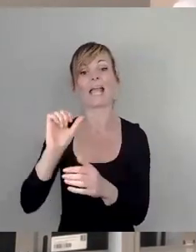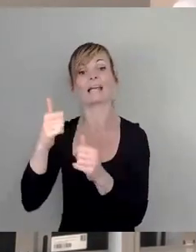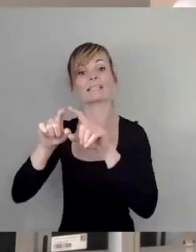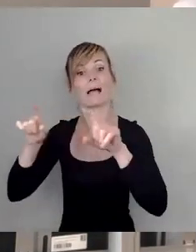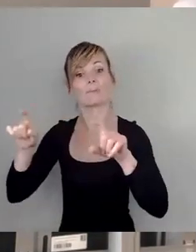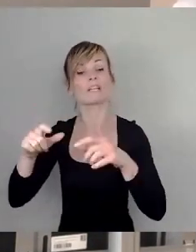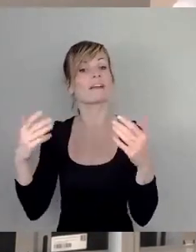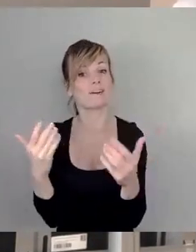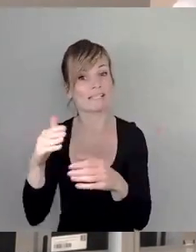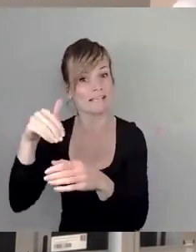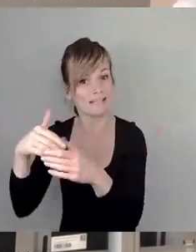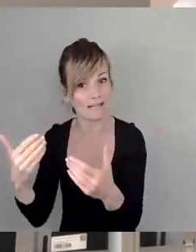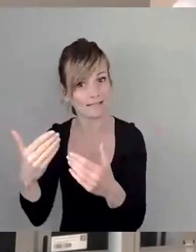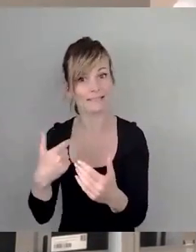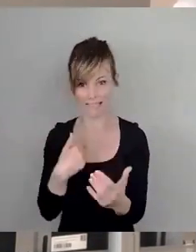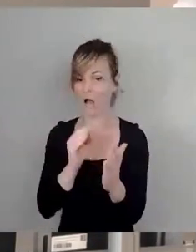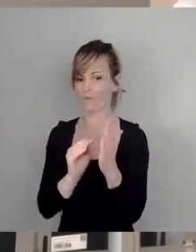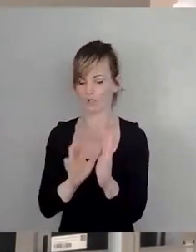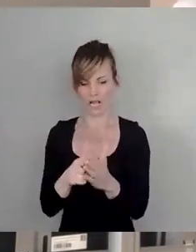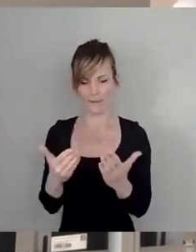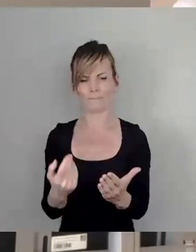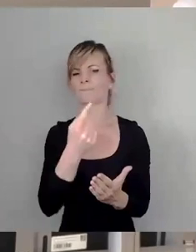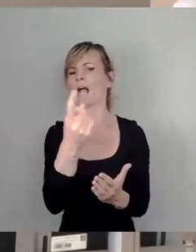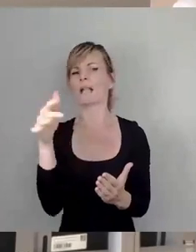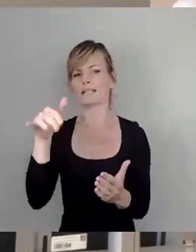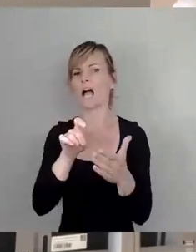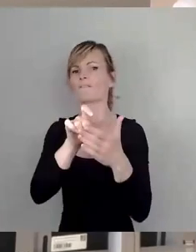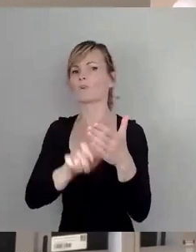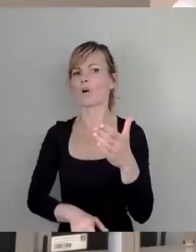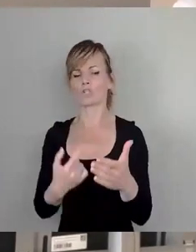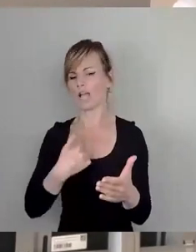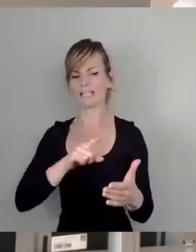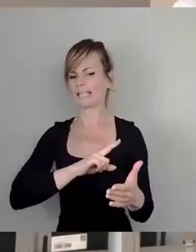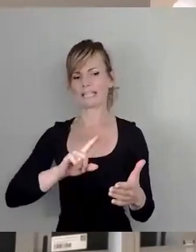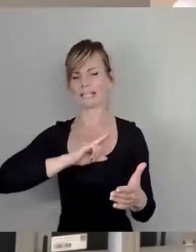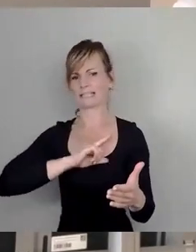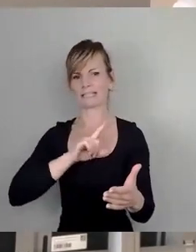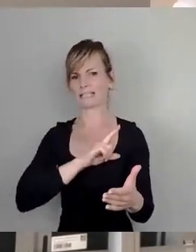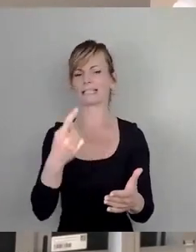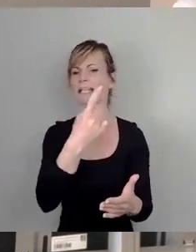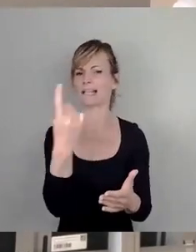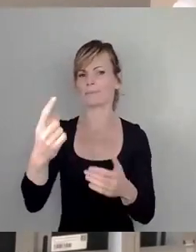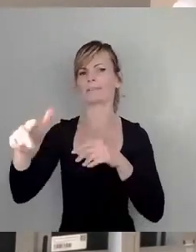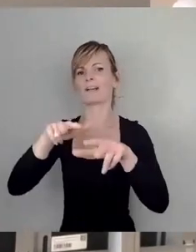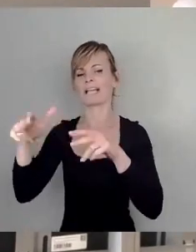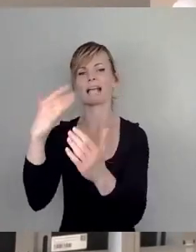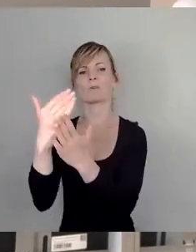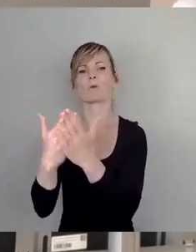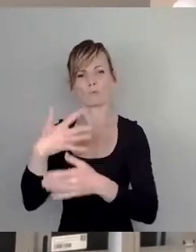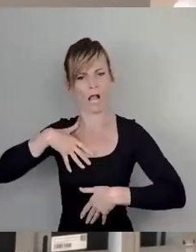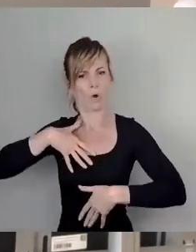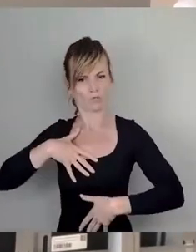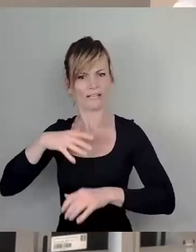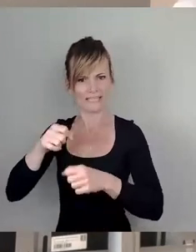Das sind, ich habe es aufgeschlagen, also Sie alle haben einen Führerschein, ich nie, das heißt, Sie kennen die Straßenverkehrsordnung auswendig, ich kenne sie nie auswendig, deswegen muss ich es vorlesen.